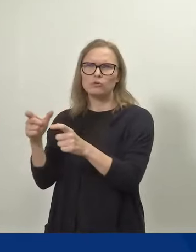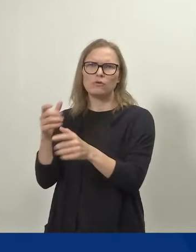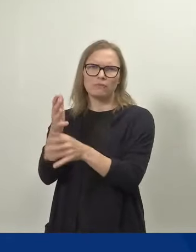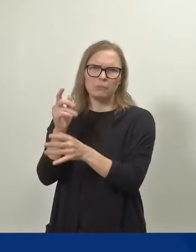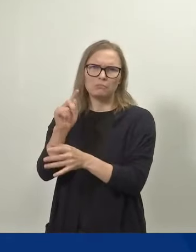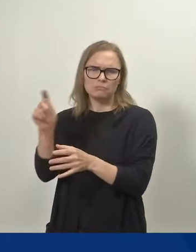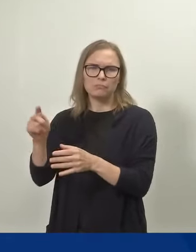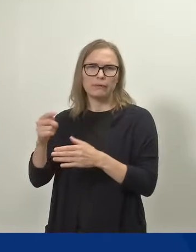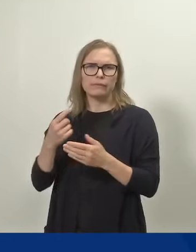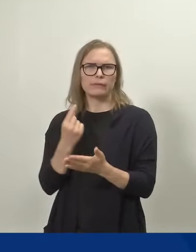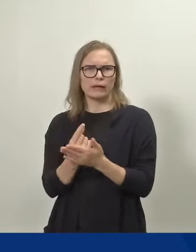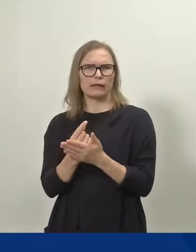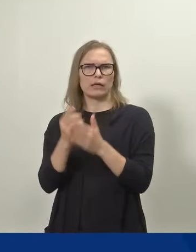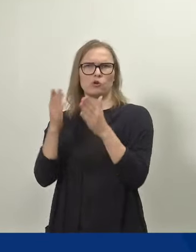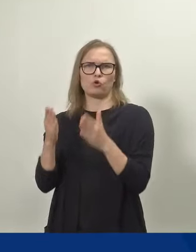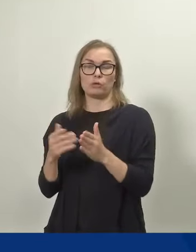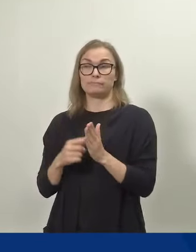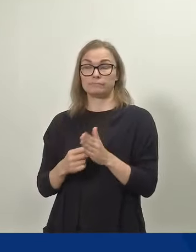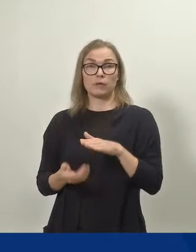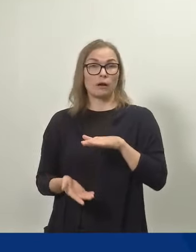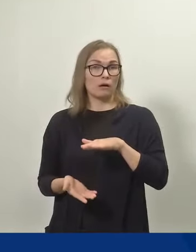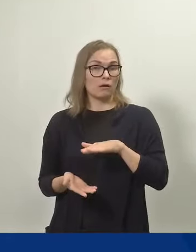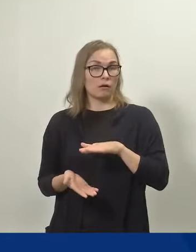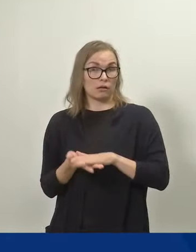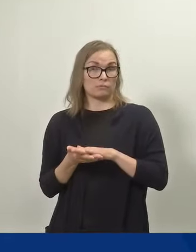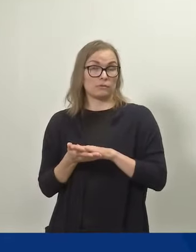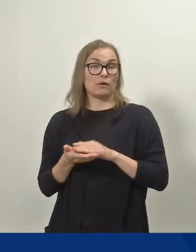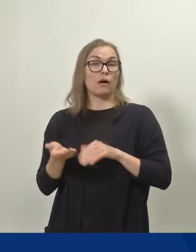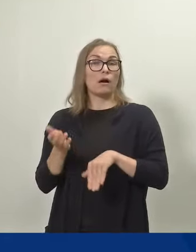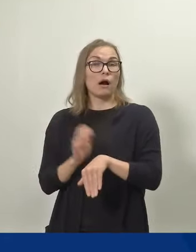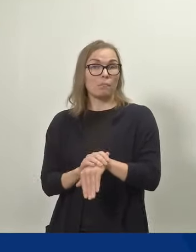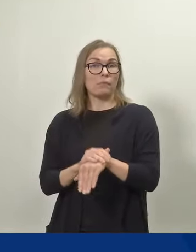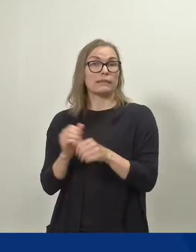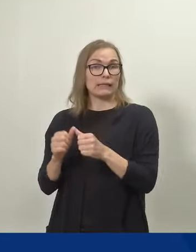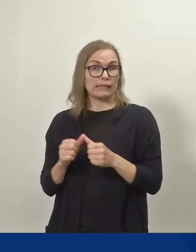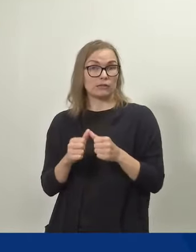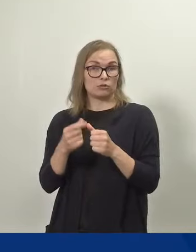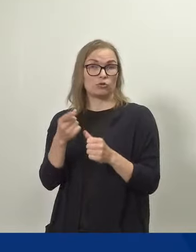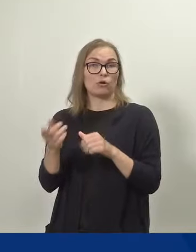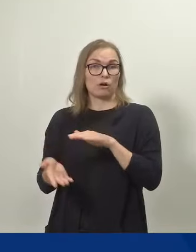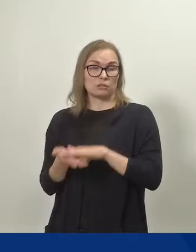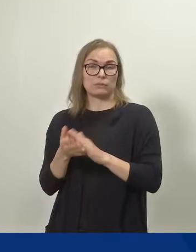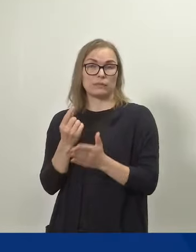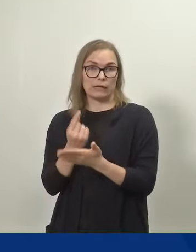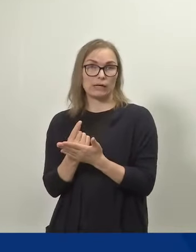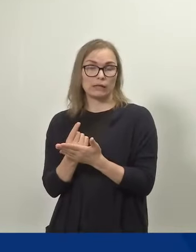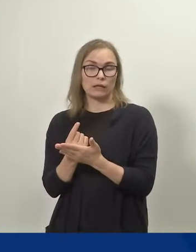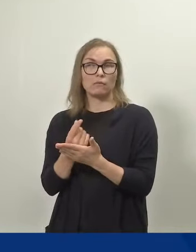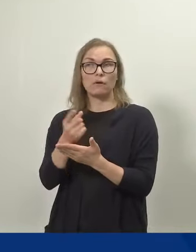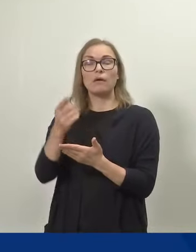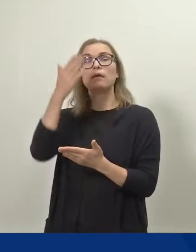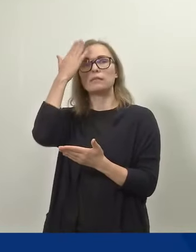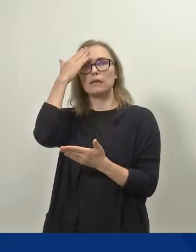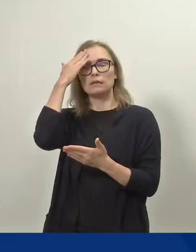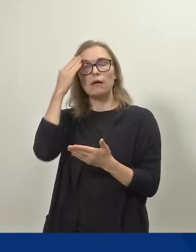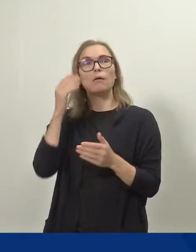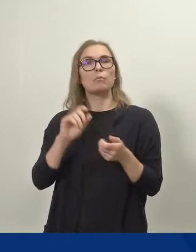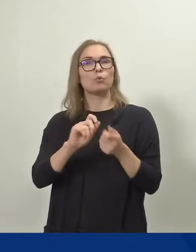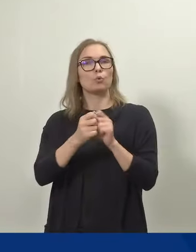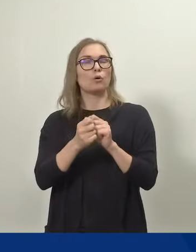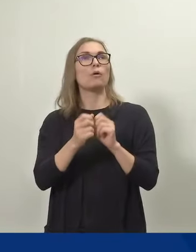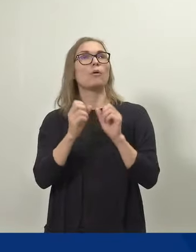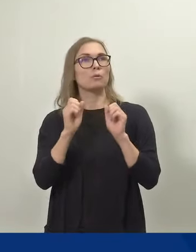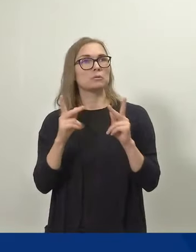esimerkiksi ammattiliitoilla, että tiedostetaan ikään kuin tämä muutos ja että ihmiset sitten osaavat myös vaatia